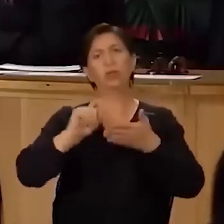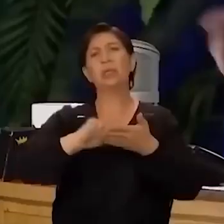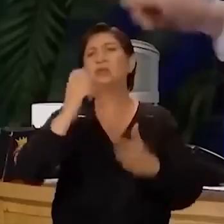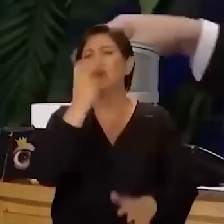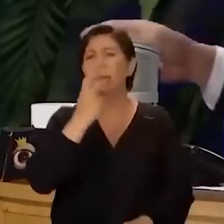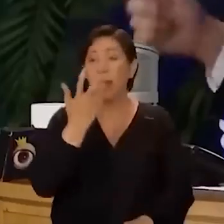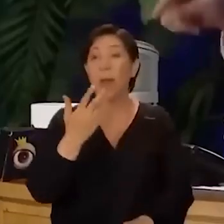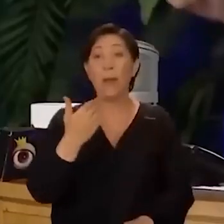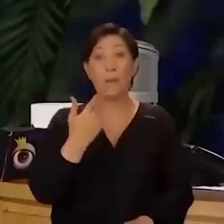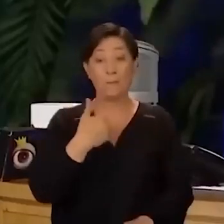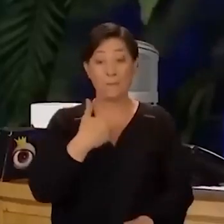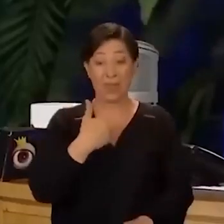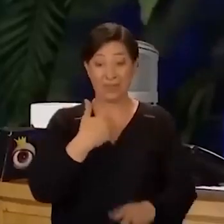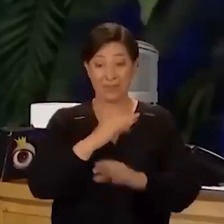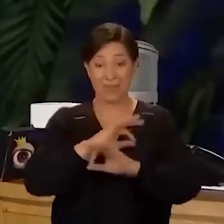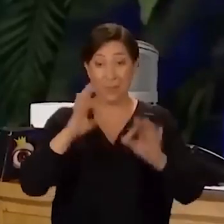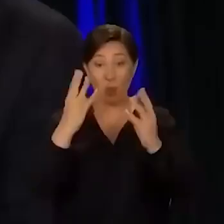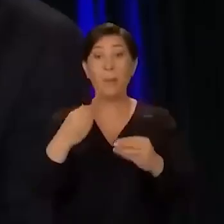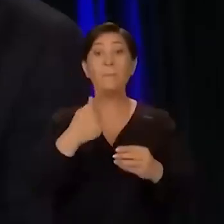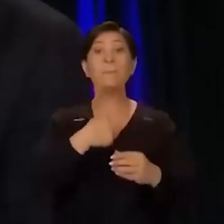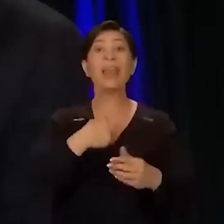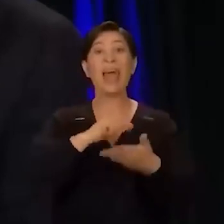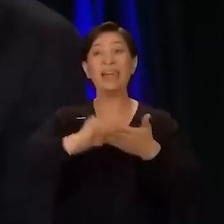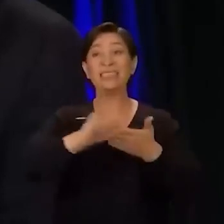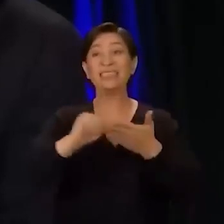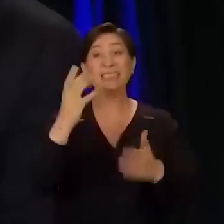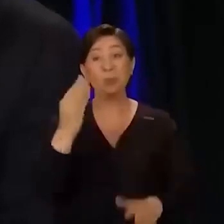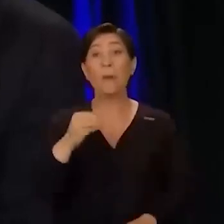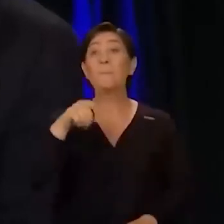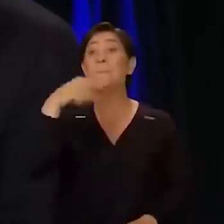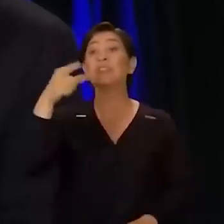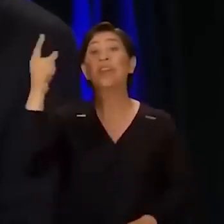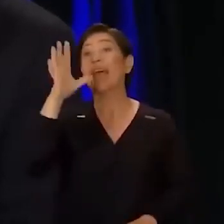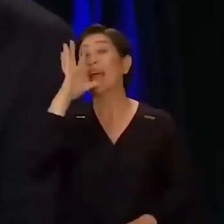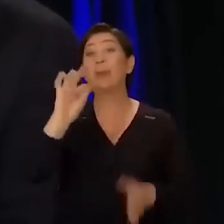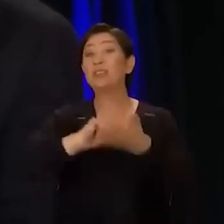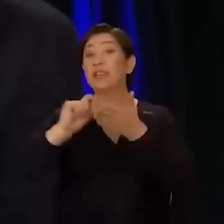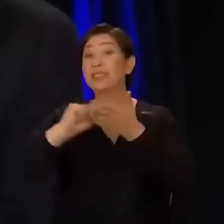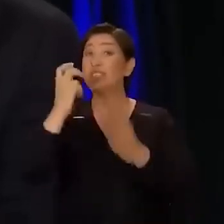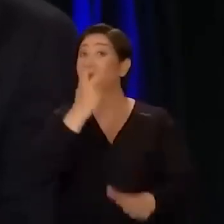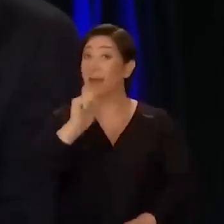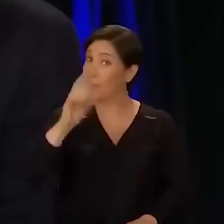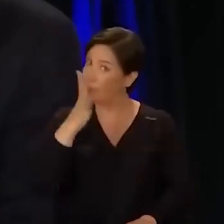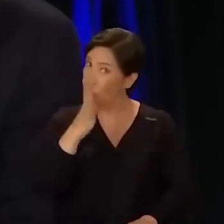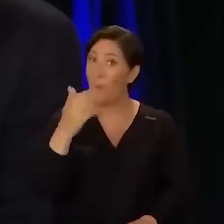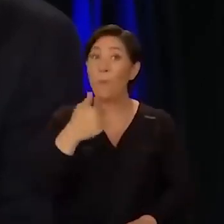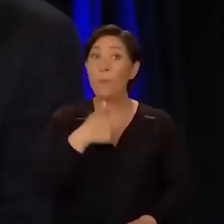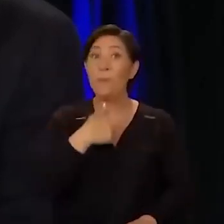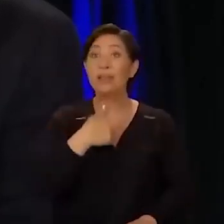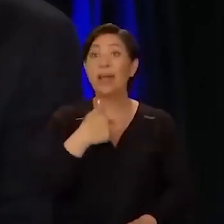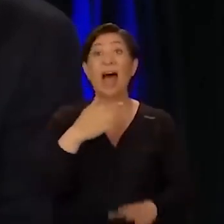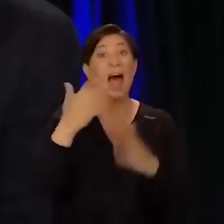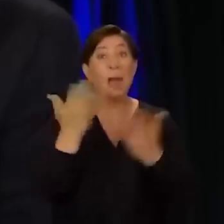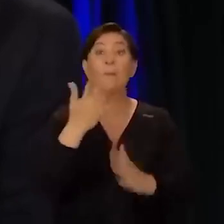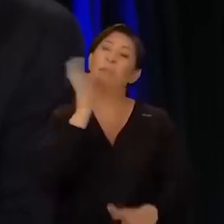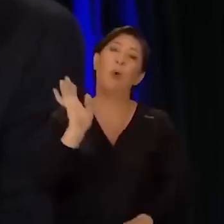şarkılar ama yani. Ben ama tam olarak yani bana yazdıklarının hangileri olduğunu bilmiyorum. Ben senin başka kimlere şarkı yazdığını biliyorum. Ama bana yazdıklarından